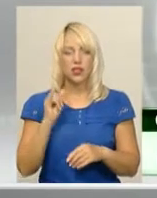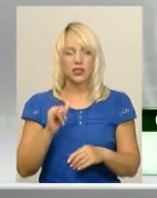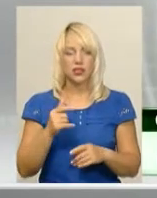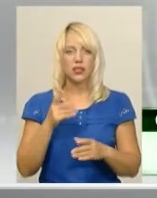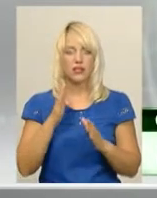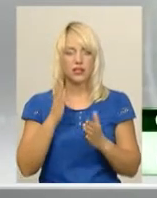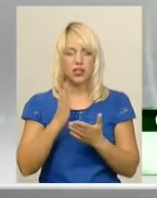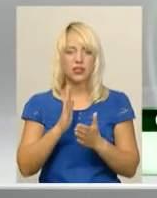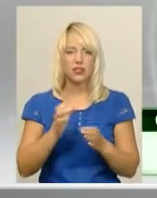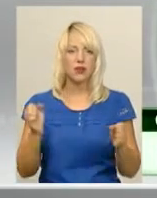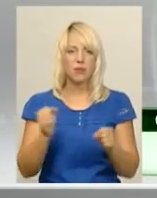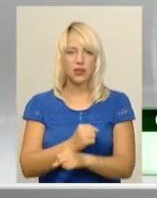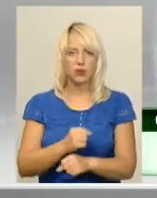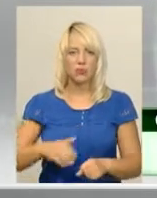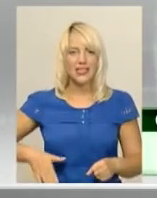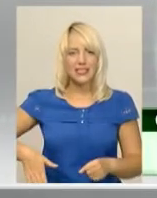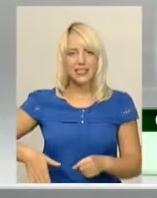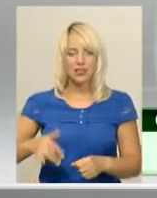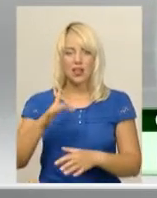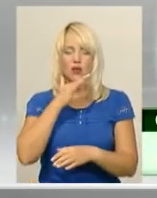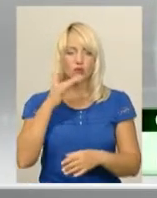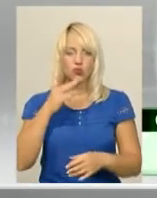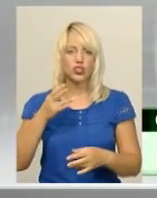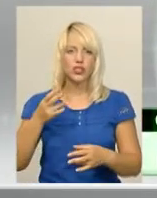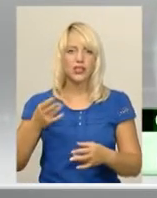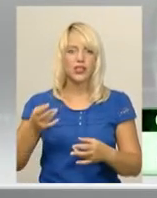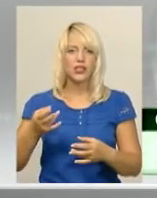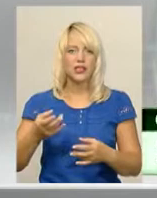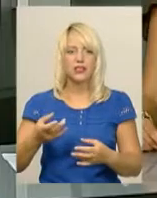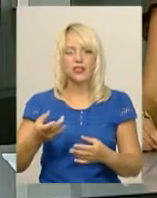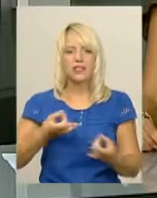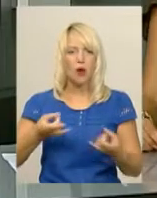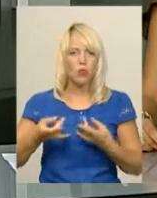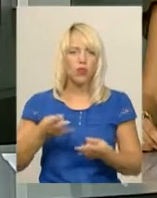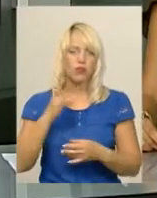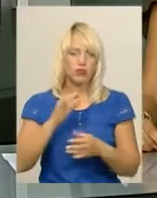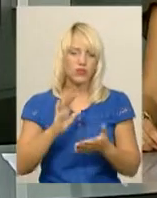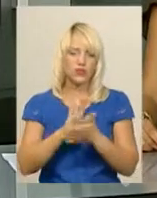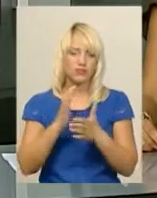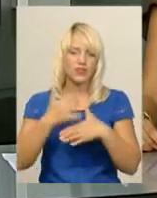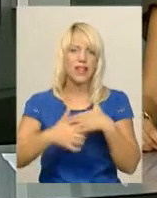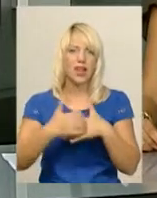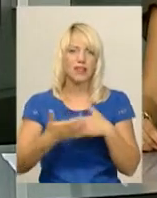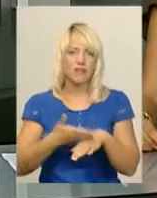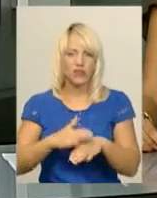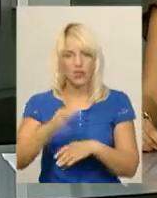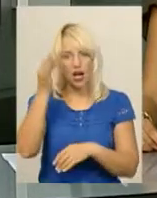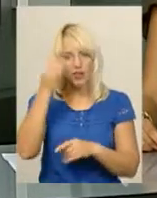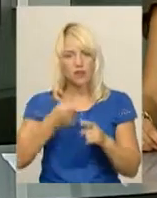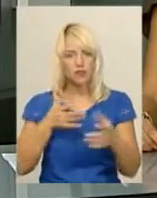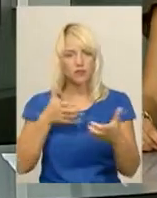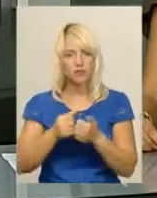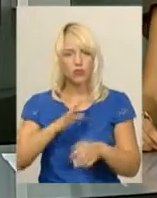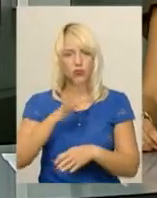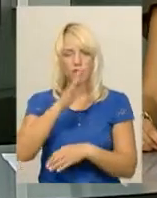перелом сигнат, ну і множення забої. Там середньої важкості. Нагадаємо, дорожня транспортна пригода